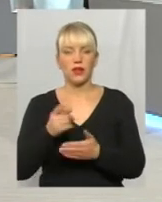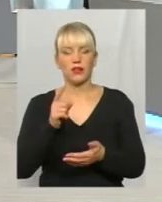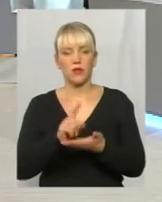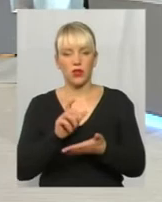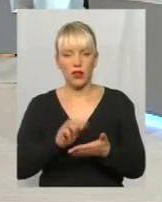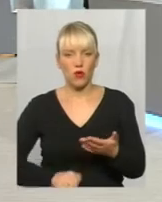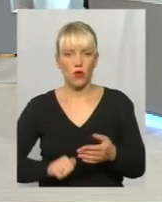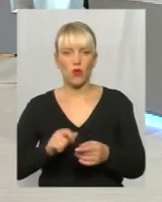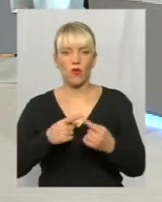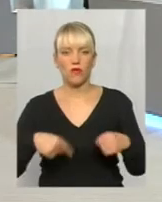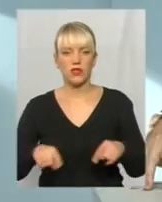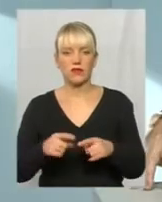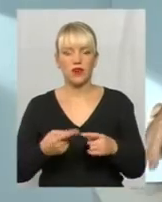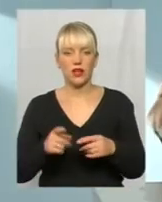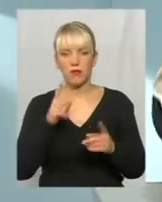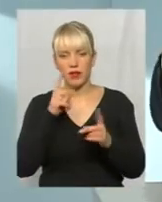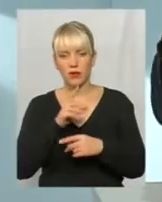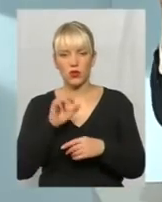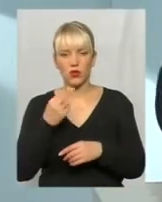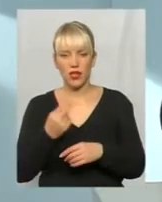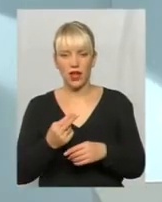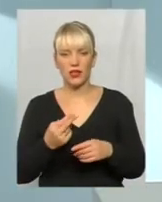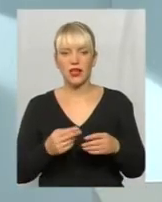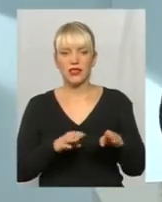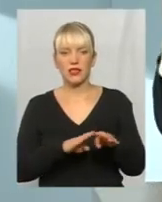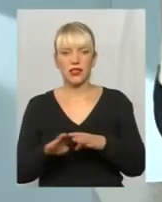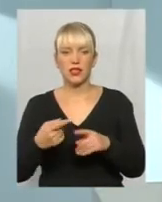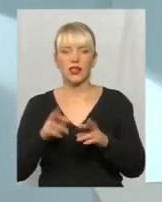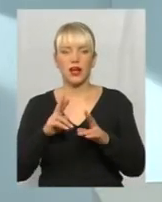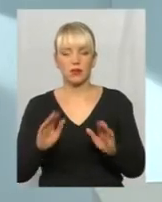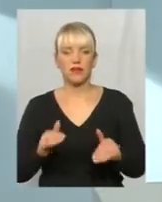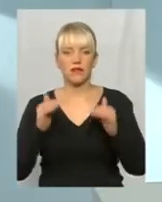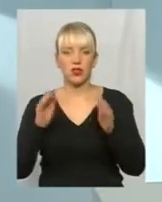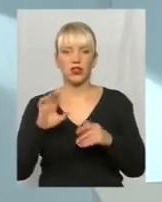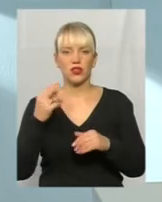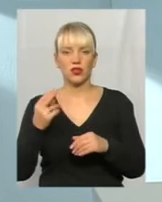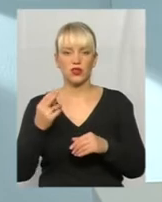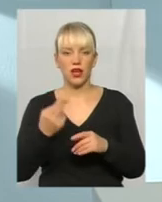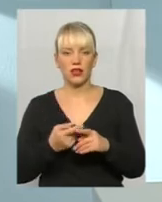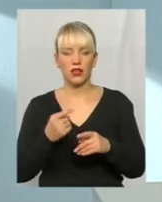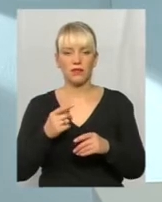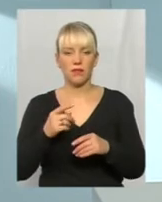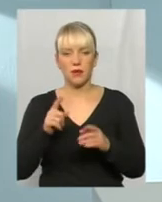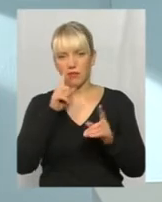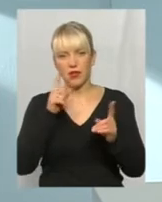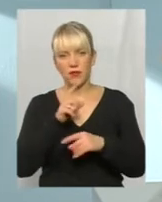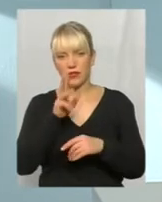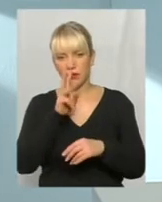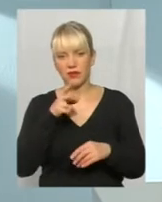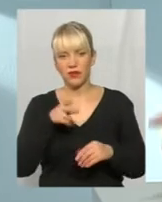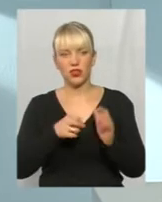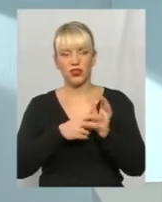сфері визначення мінімальних соціальних стандартів, як то підвищення мінімальної зарплати в 2017 році, таке